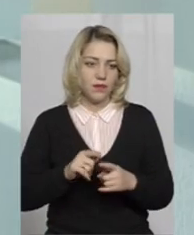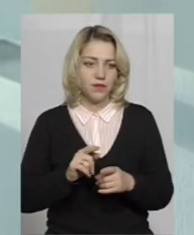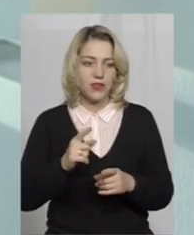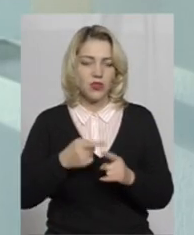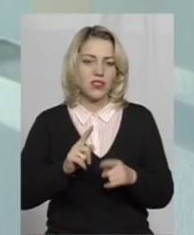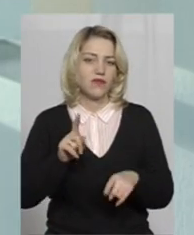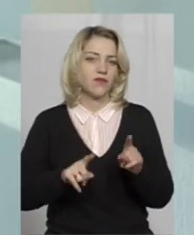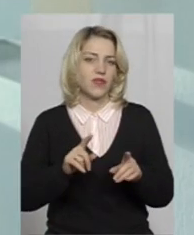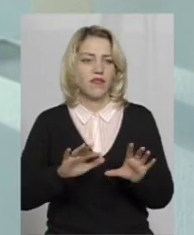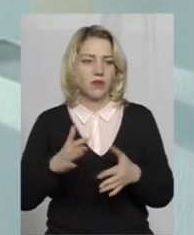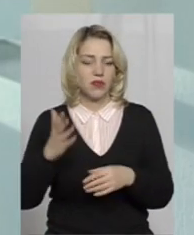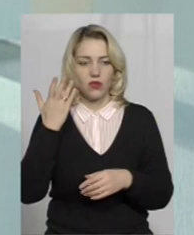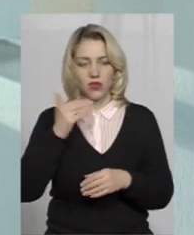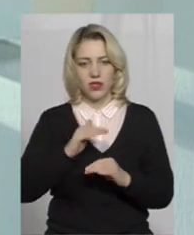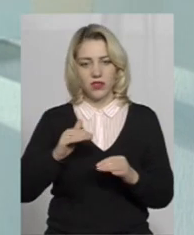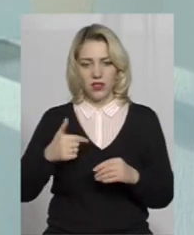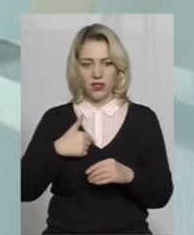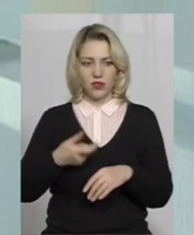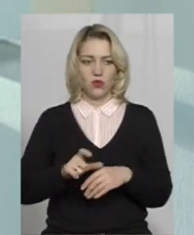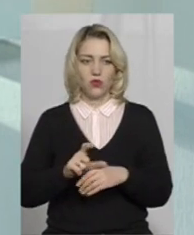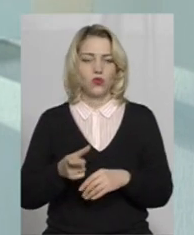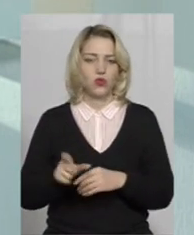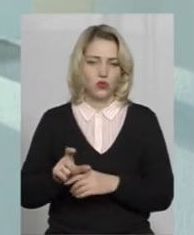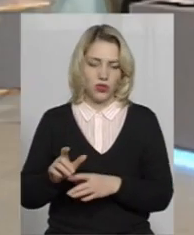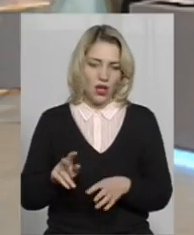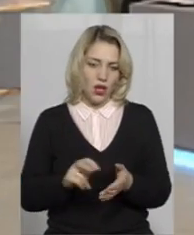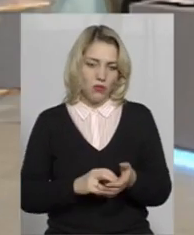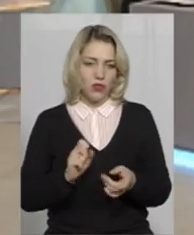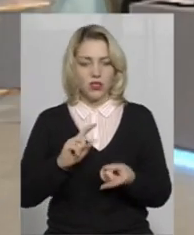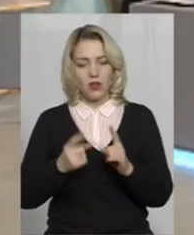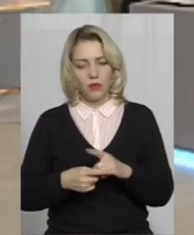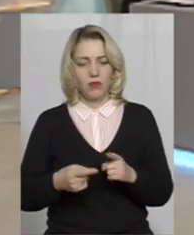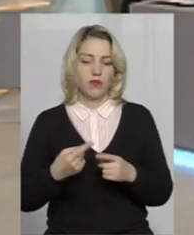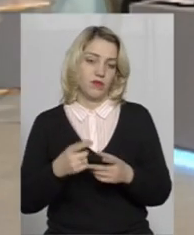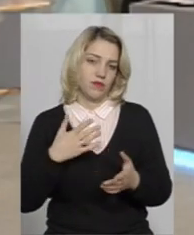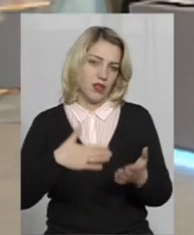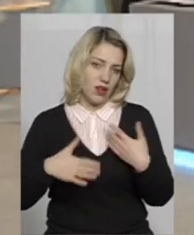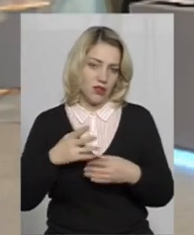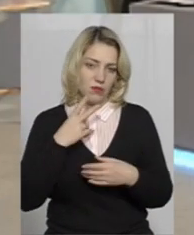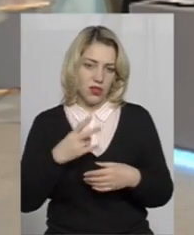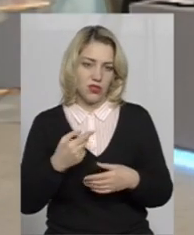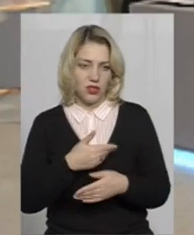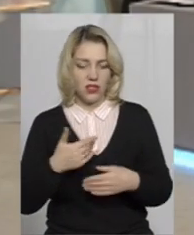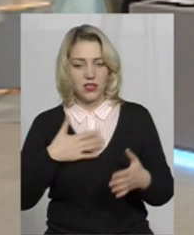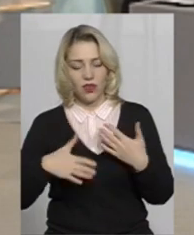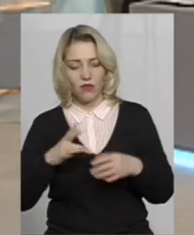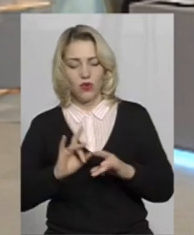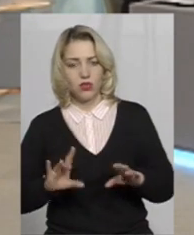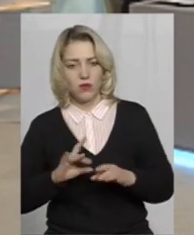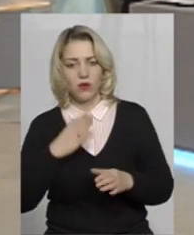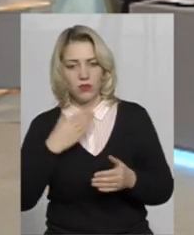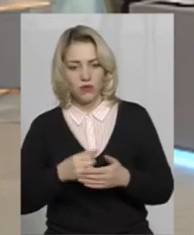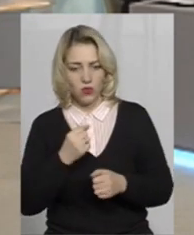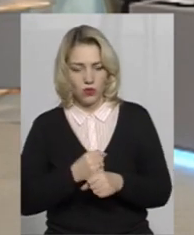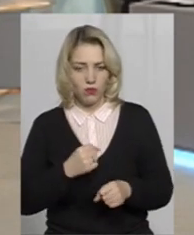такі випадки, можна сказати, коли діти нас дуже-дуже бояться. В основному, навпаки, раді бачити, з задоволенням. Ми їм розповідаємо про нашу